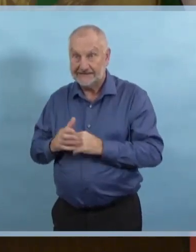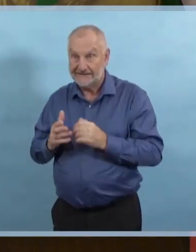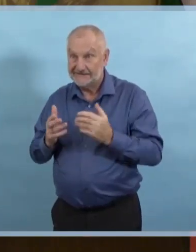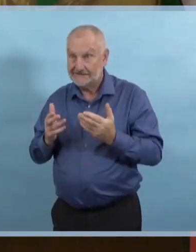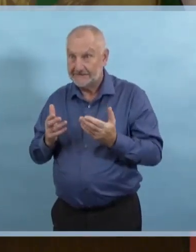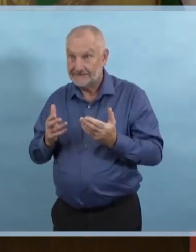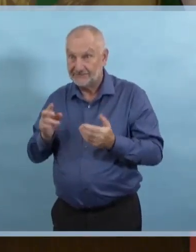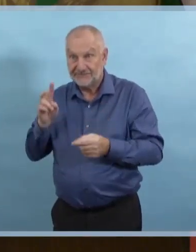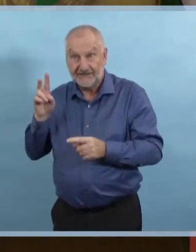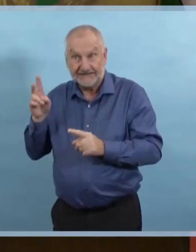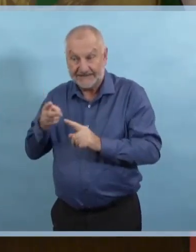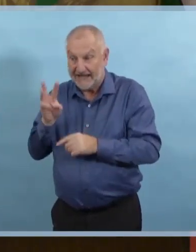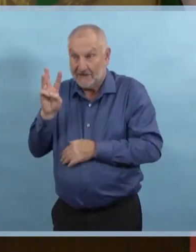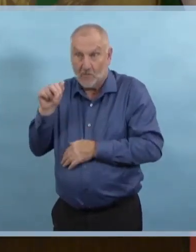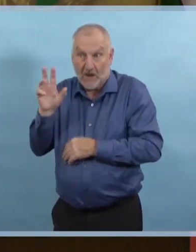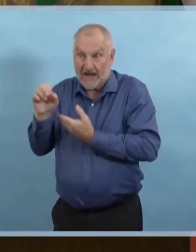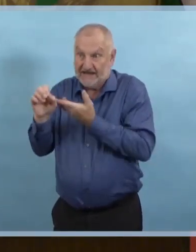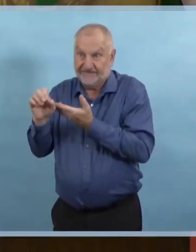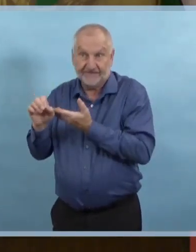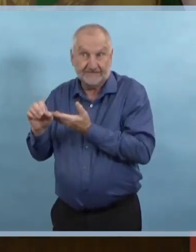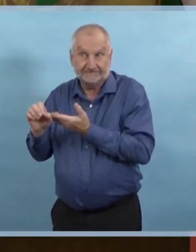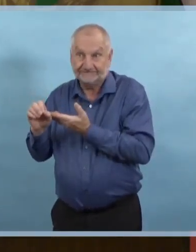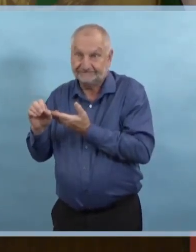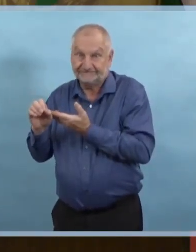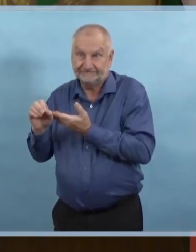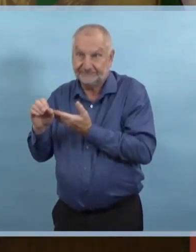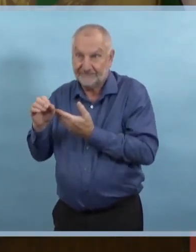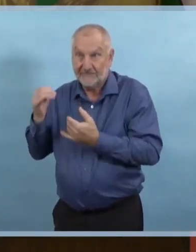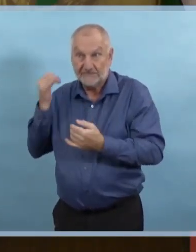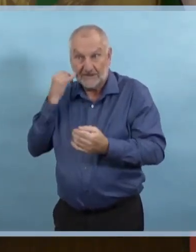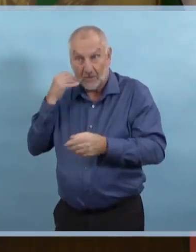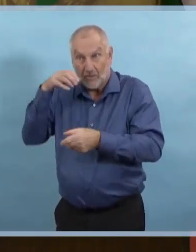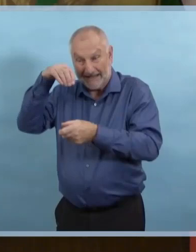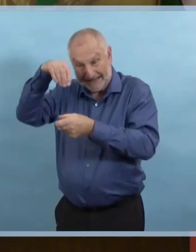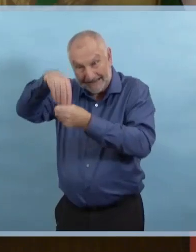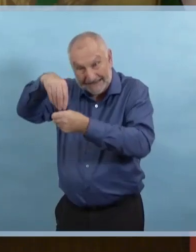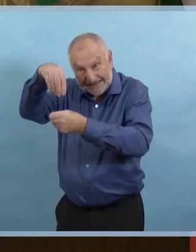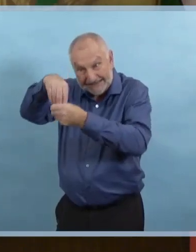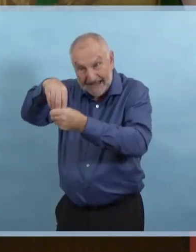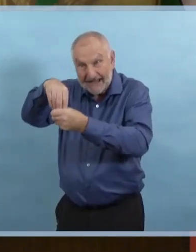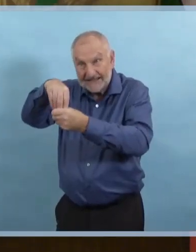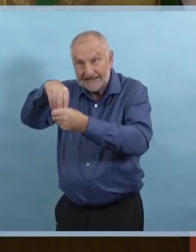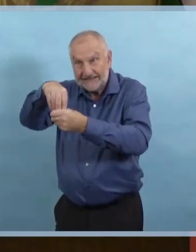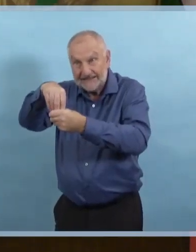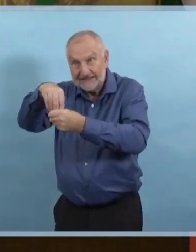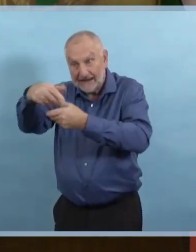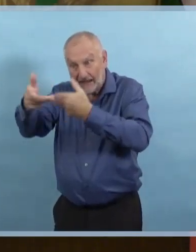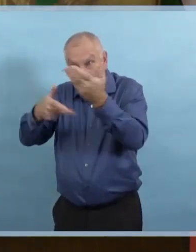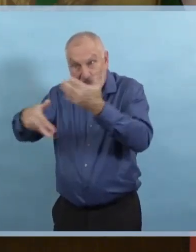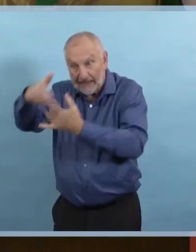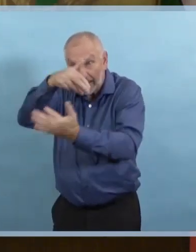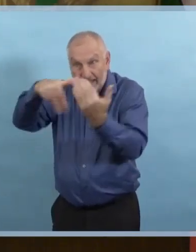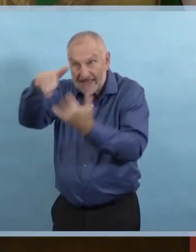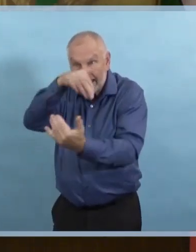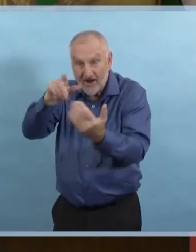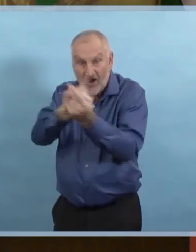personnes ou l'augmentation de nos contacts à'extérieur du foyer, c'est ce qui entraîne la transmission du virus.